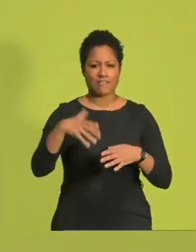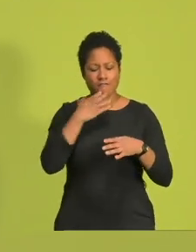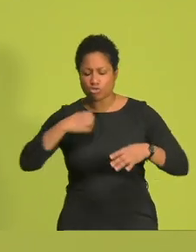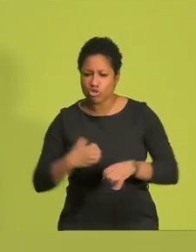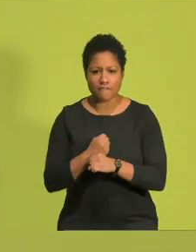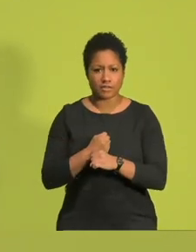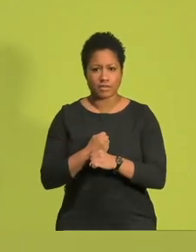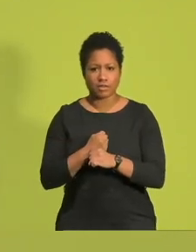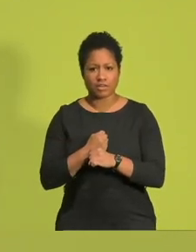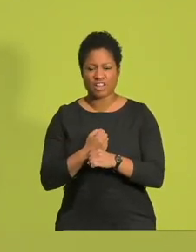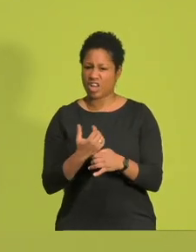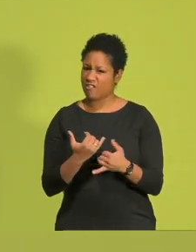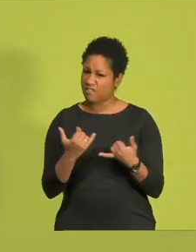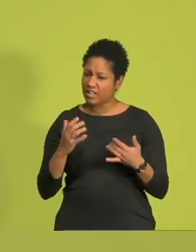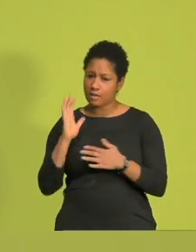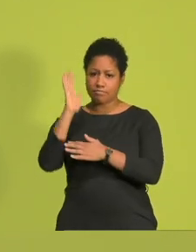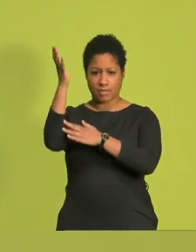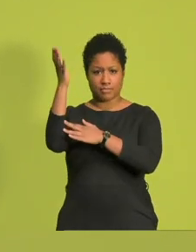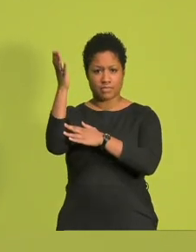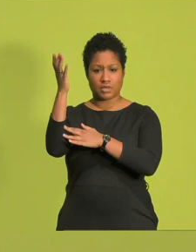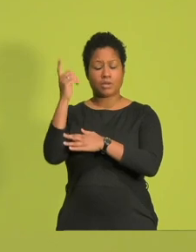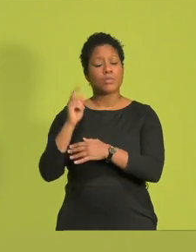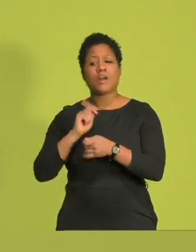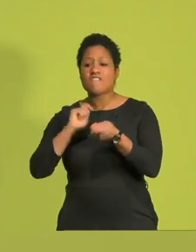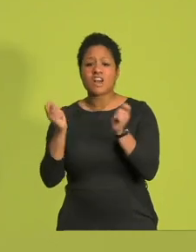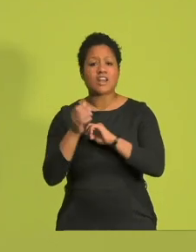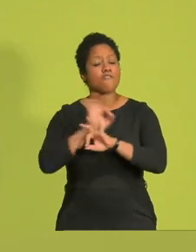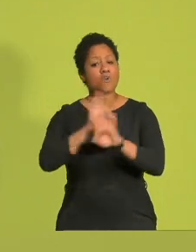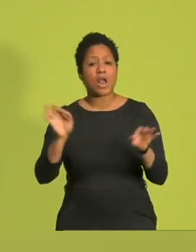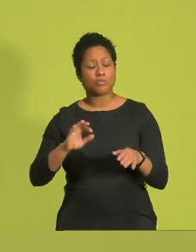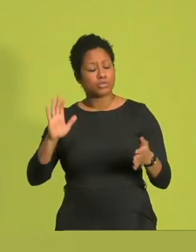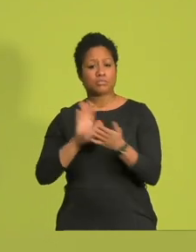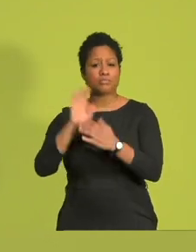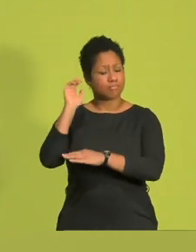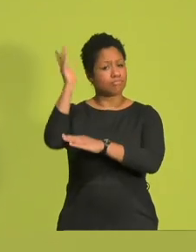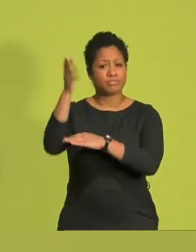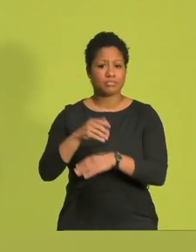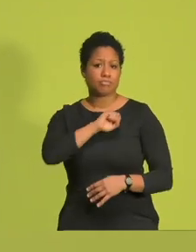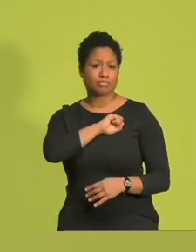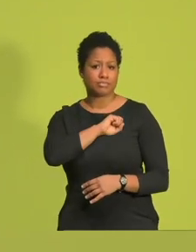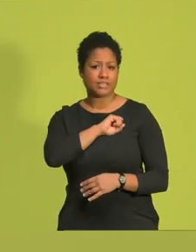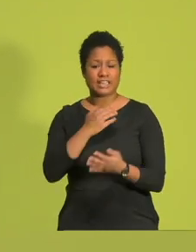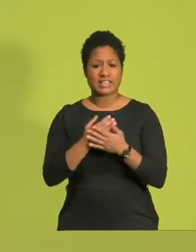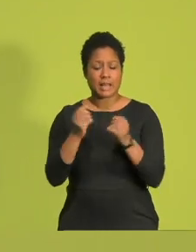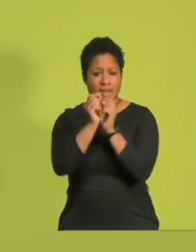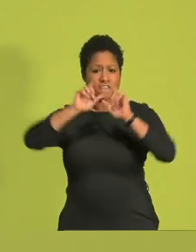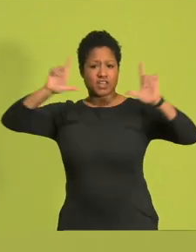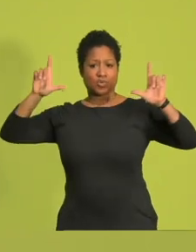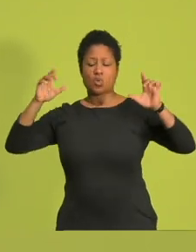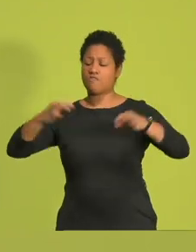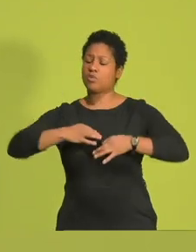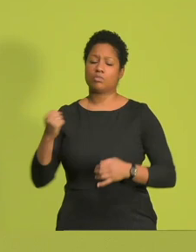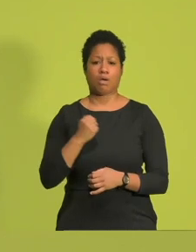dieser Wandel wird nur gelingen, wenn er für alle funktioniert. Und deshalb ist diese Vision für uns so